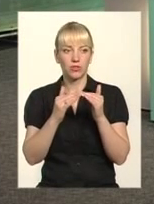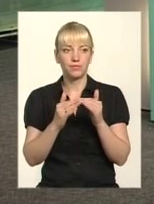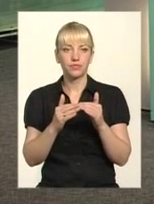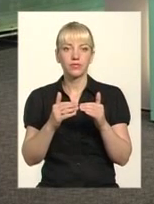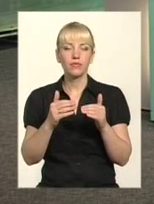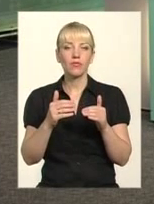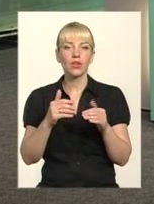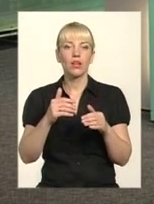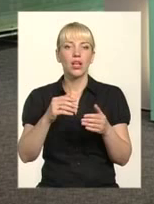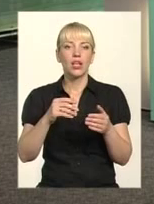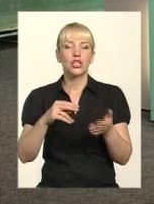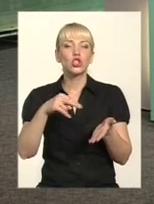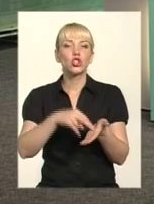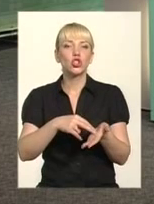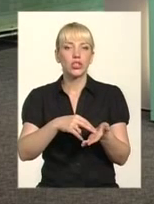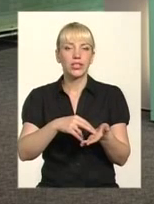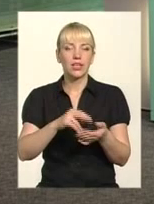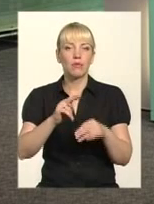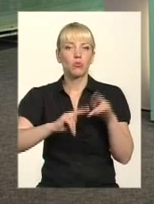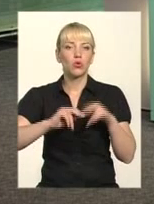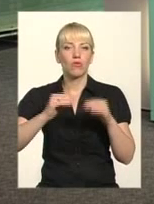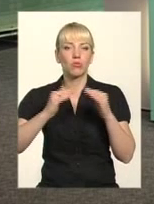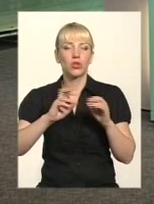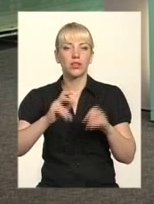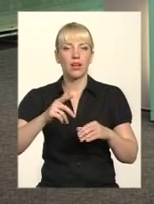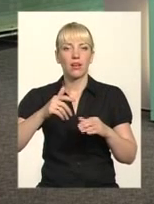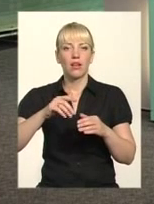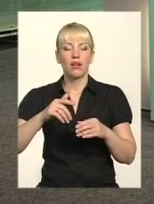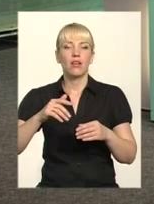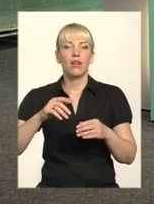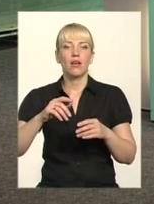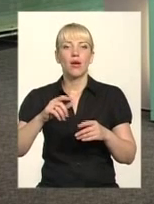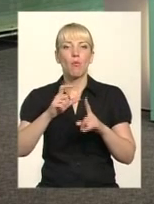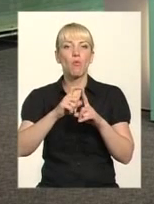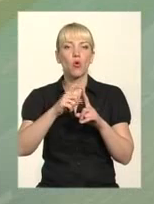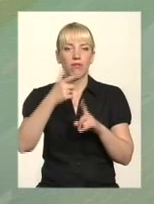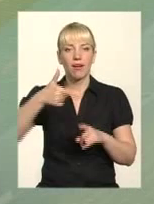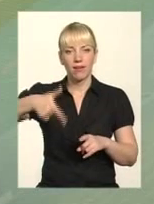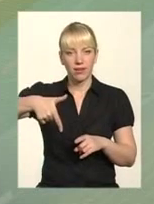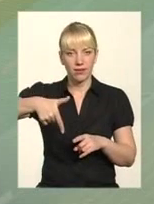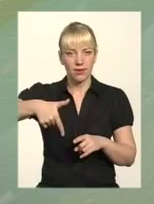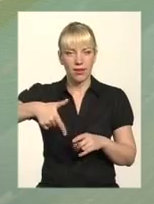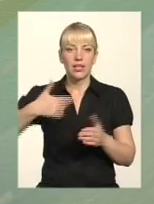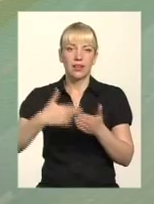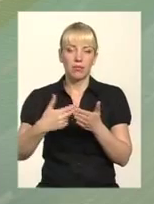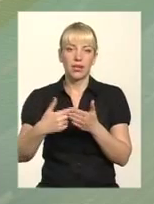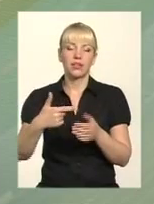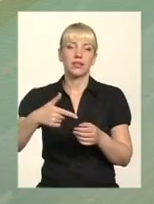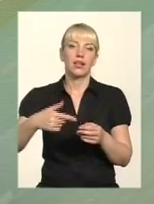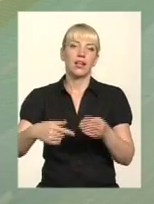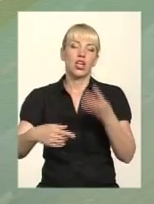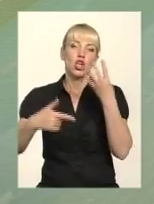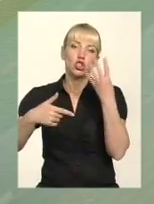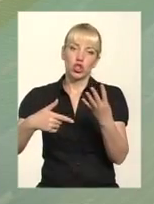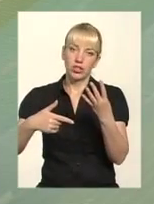букву Г, там ще був, букву П, будь-як. Але вони, начебто, стоять окремо. Два. Чотири